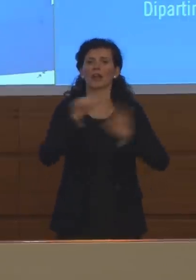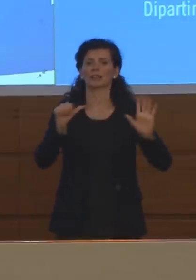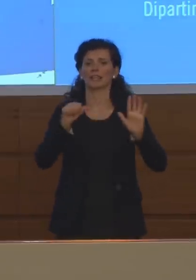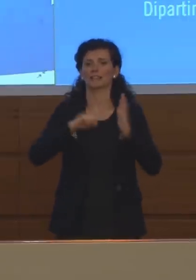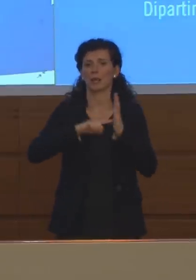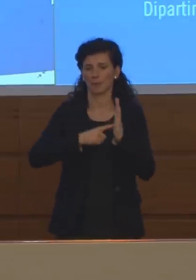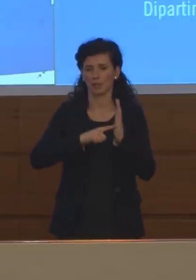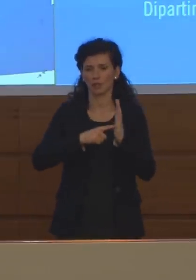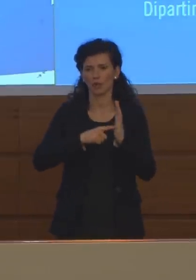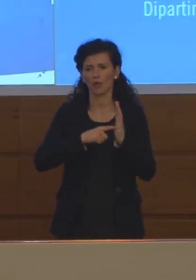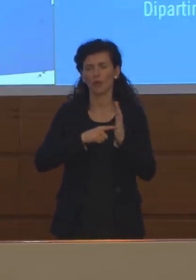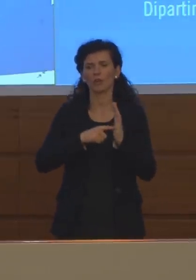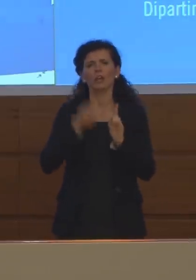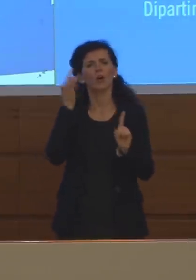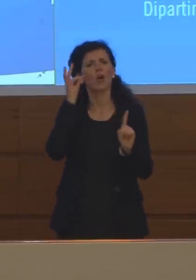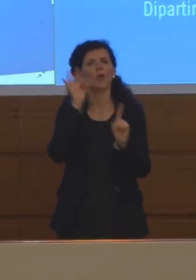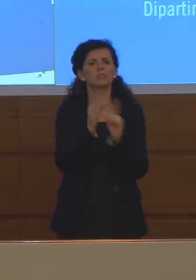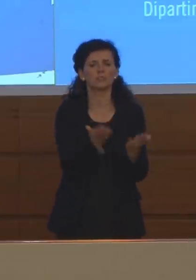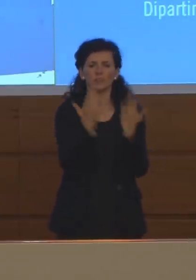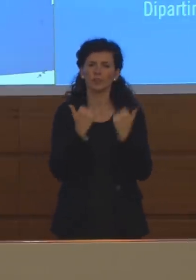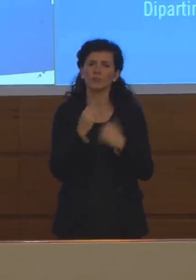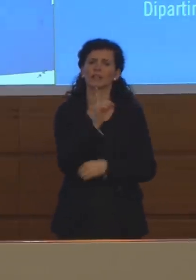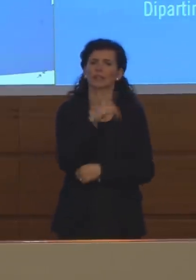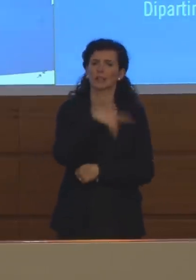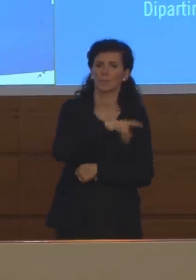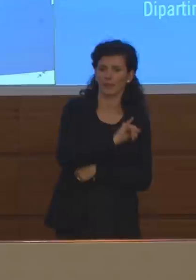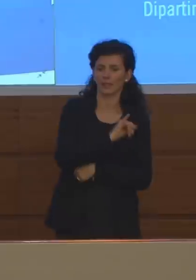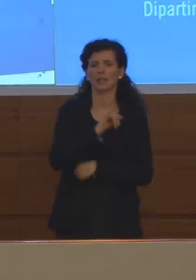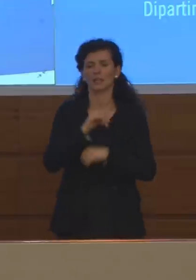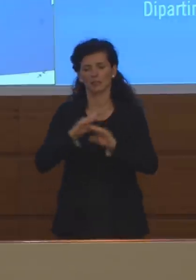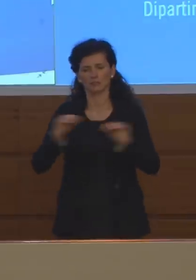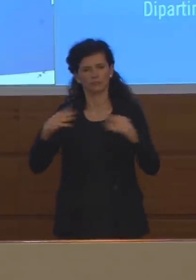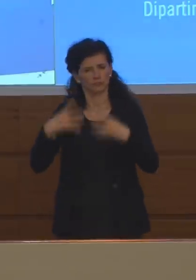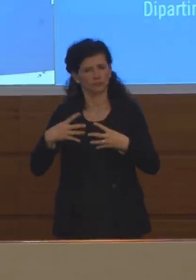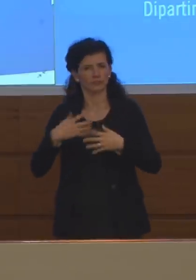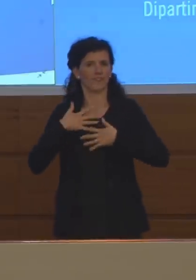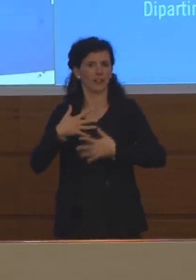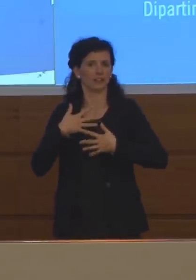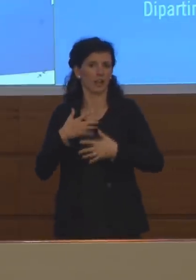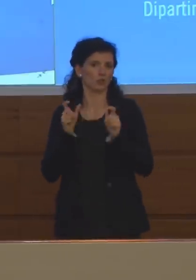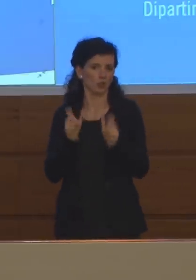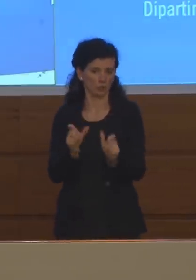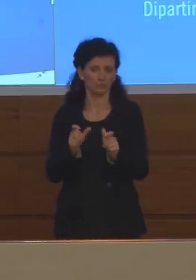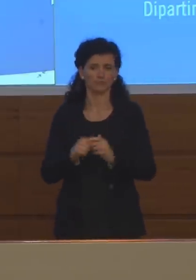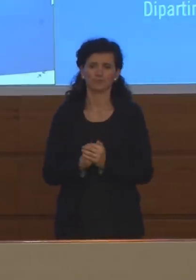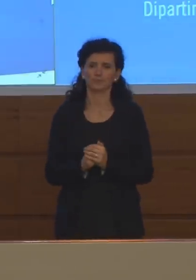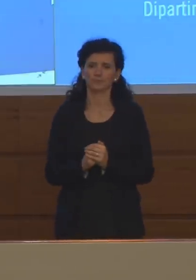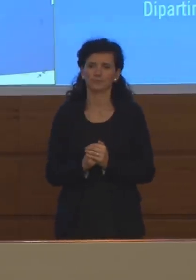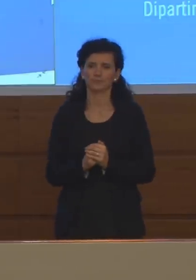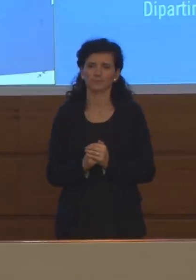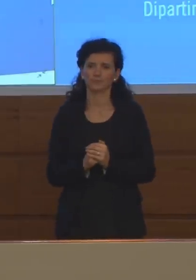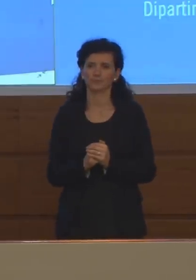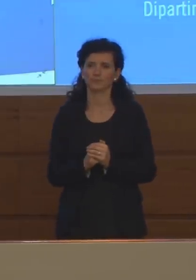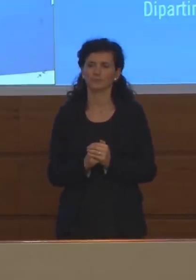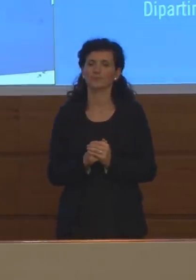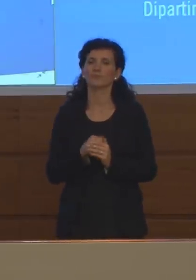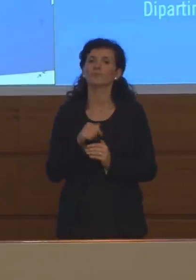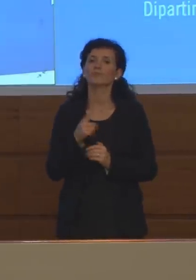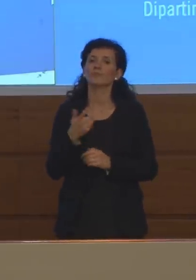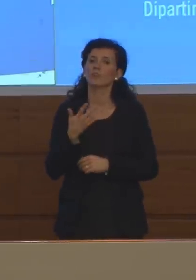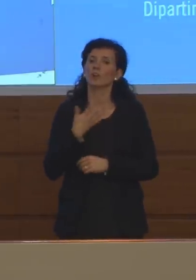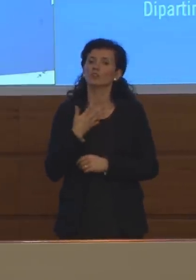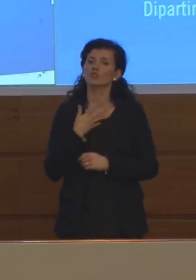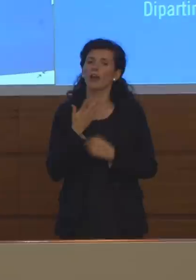per acquisto di dispositivi di protezione individuale per ventilatori. Voglio anche dire che sono online